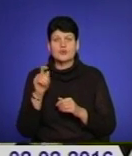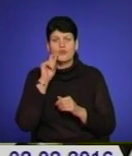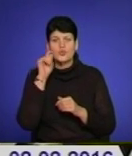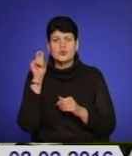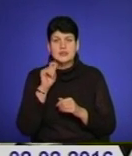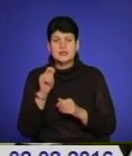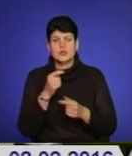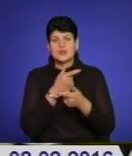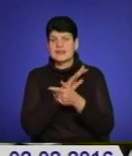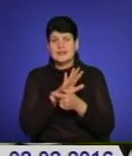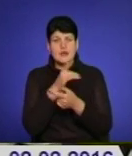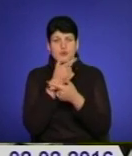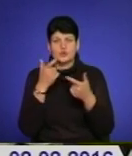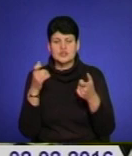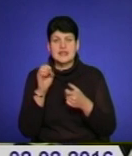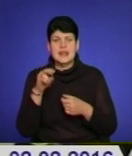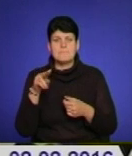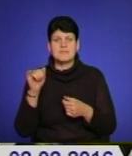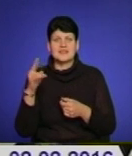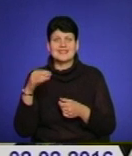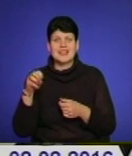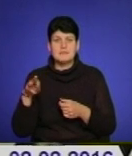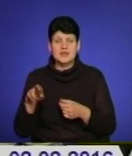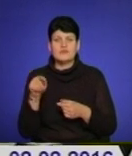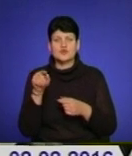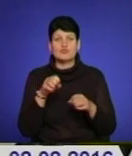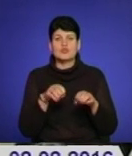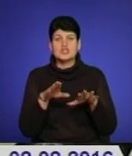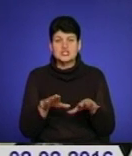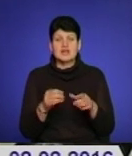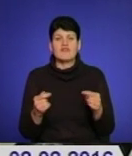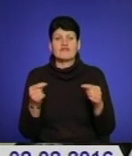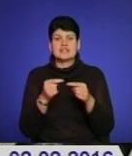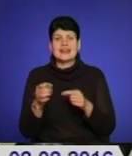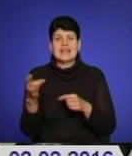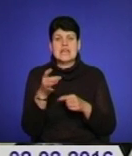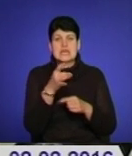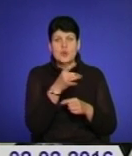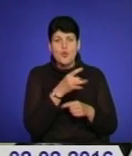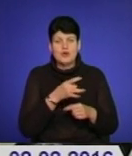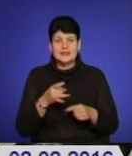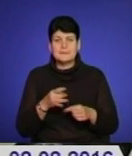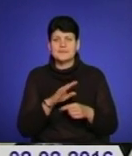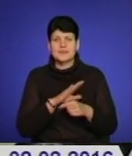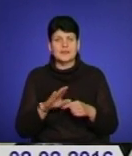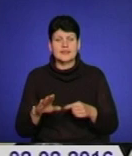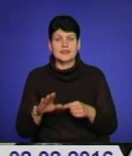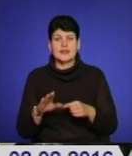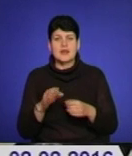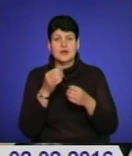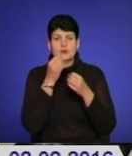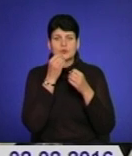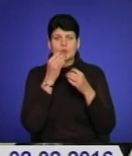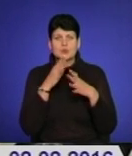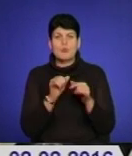оголошено епідемію, і в цьому рішені визначені регіони неблагополучні по розпостеріженню власне